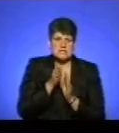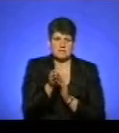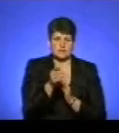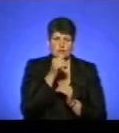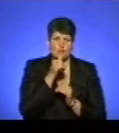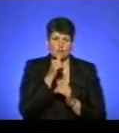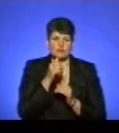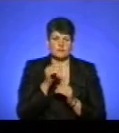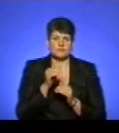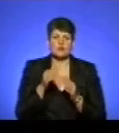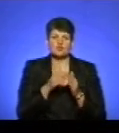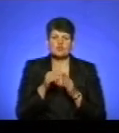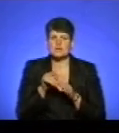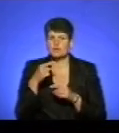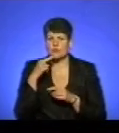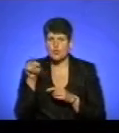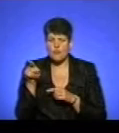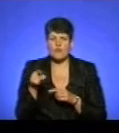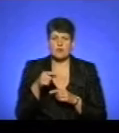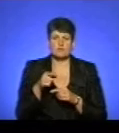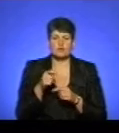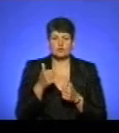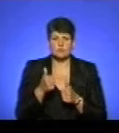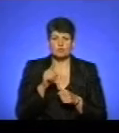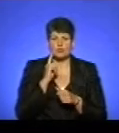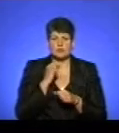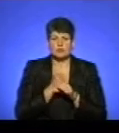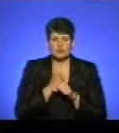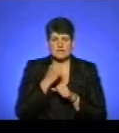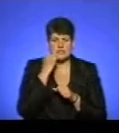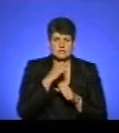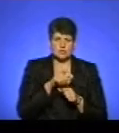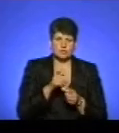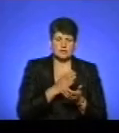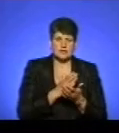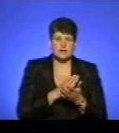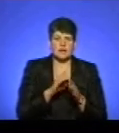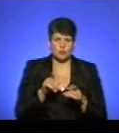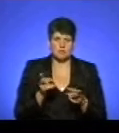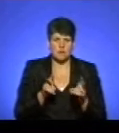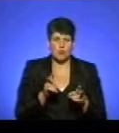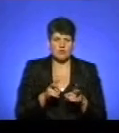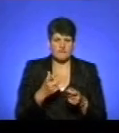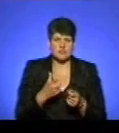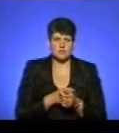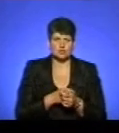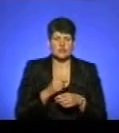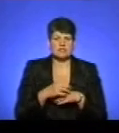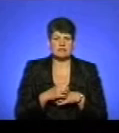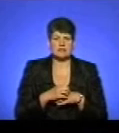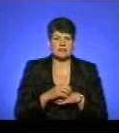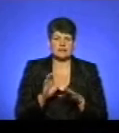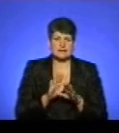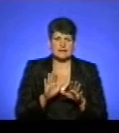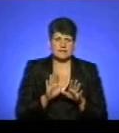пробуємо, пробуємо, сусідове переказуємо. Добре, що молоді на роботі, а старші є. Ну, і люди після цього приходять, вакцинують тварин, чи...